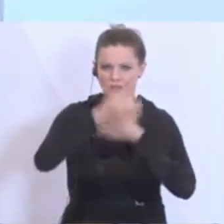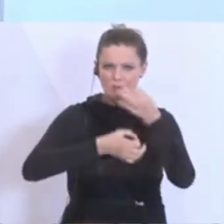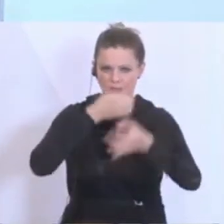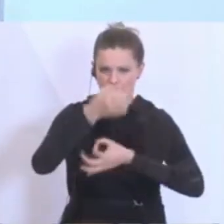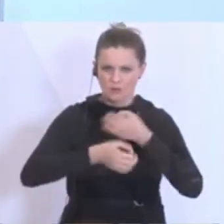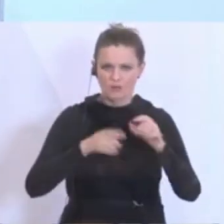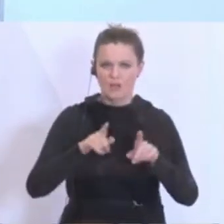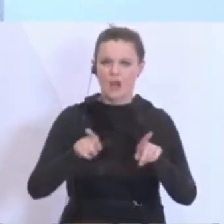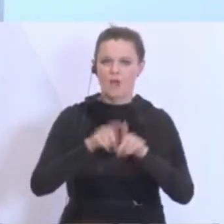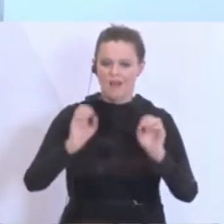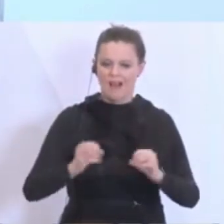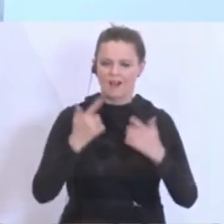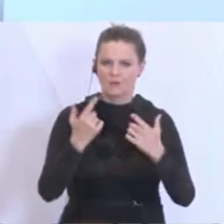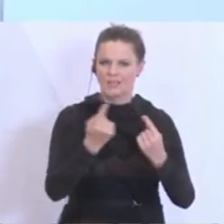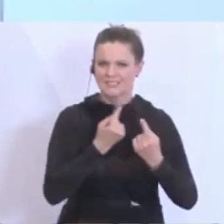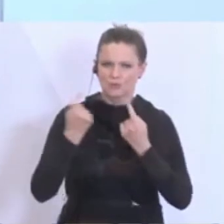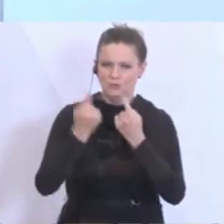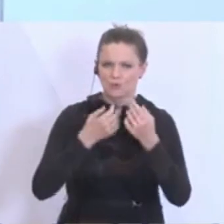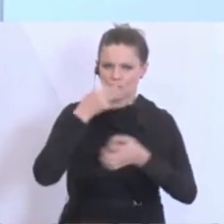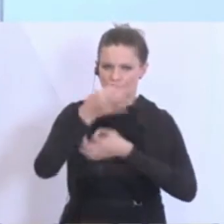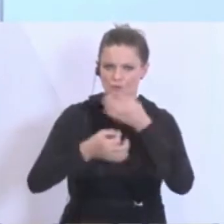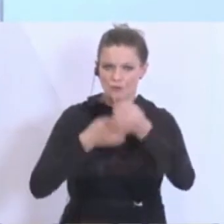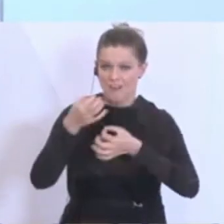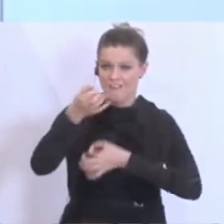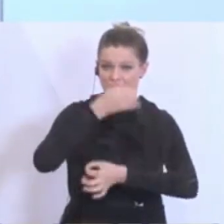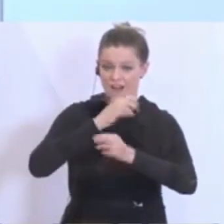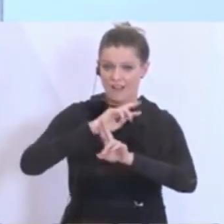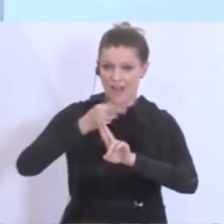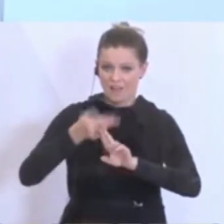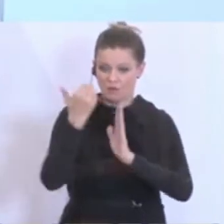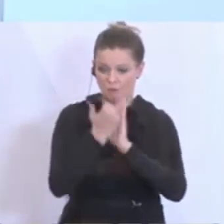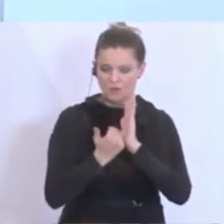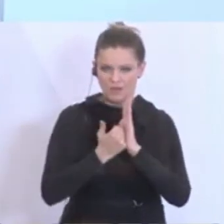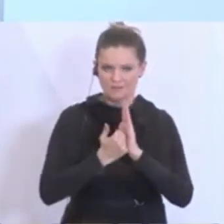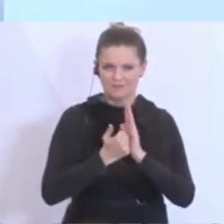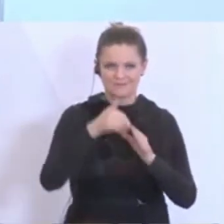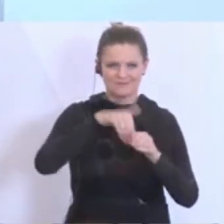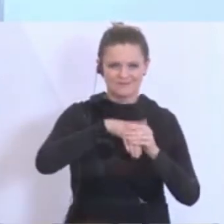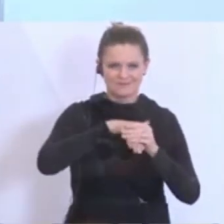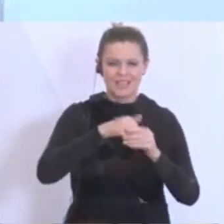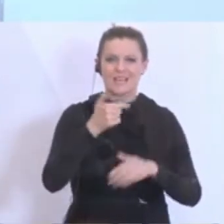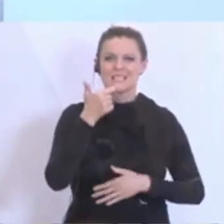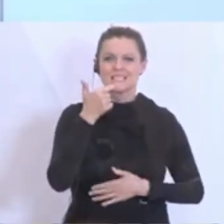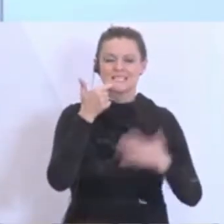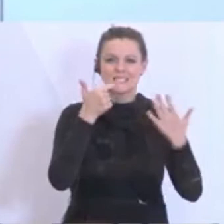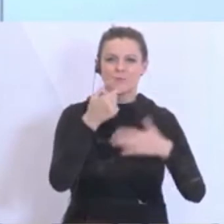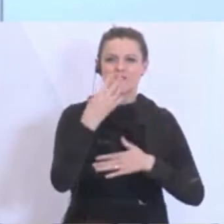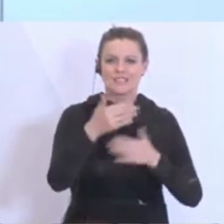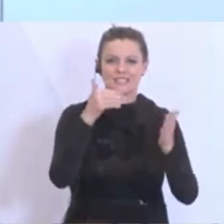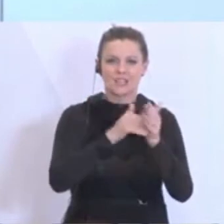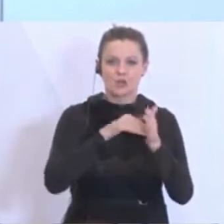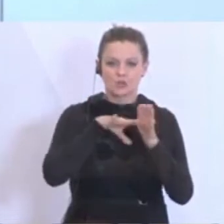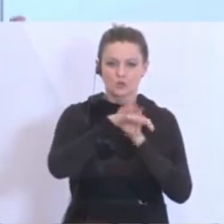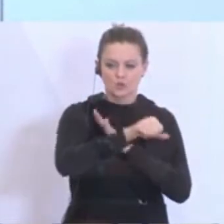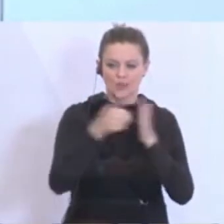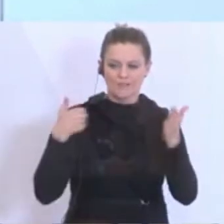Lageinformationen, Fragen- und Antwortprogramme. Und es gab 47.000 Zugriffe innerhalb der letzten